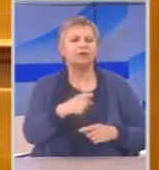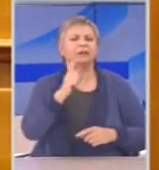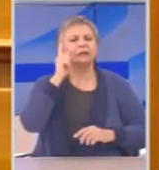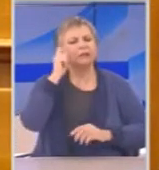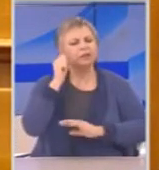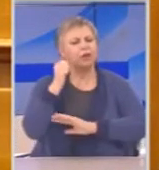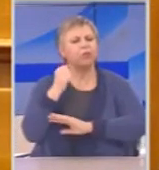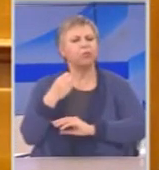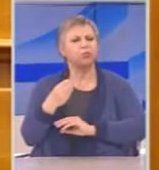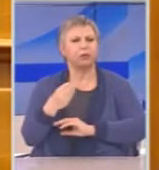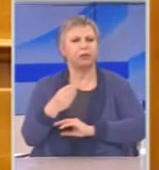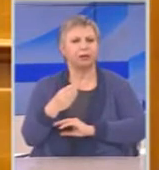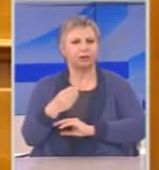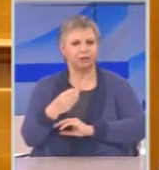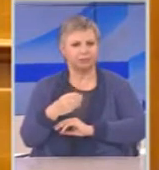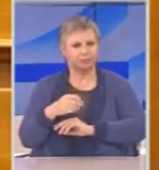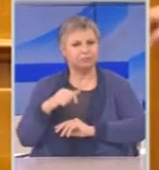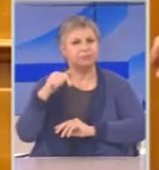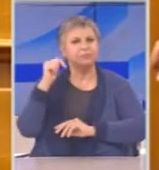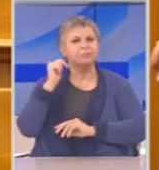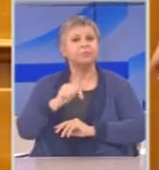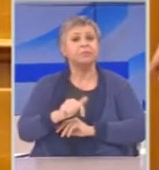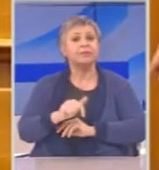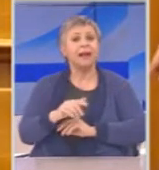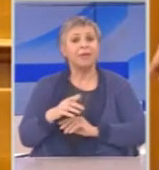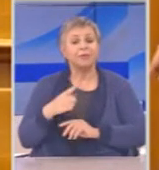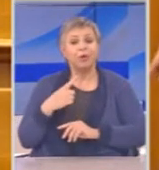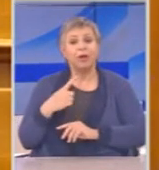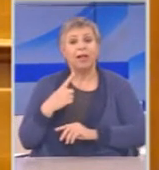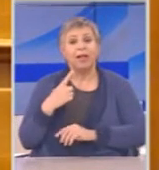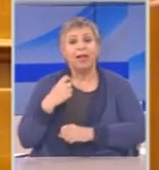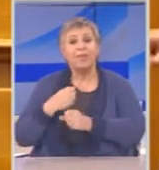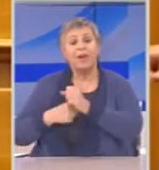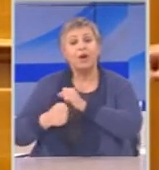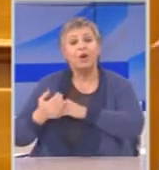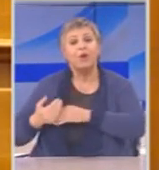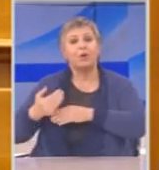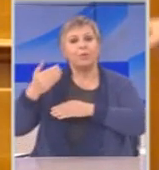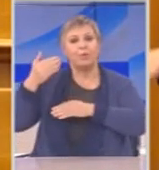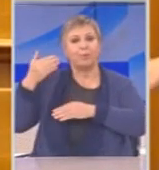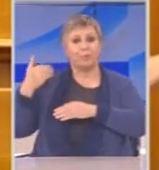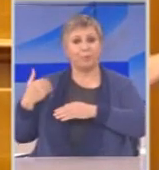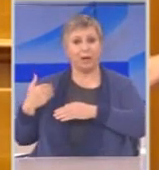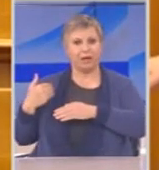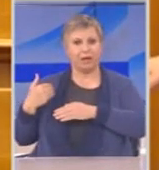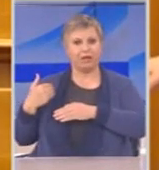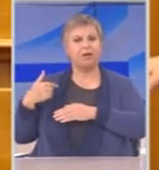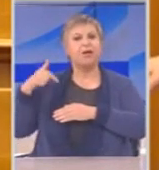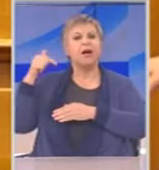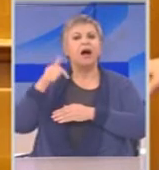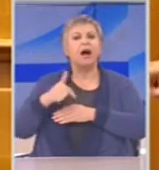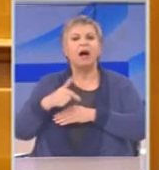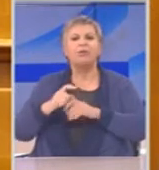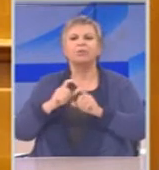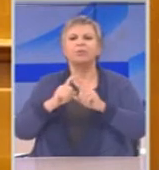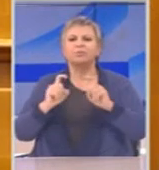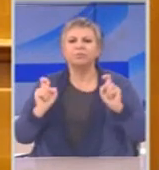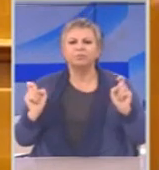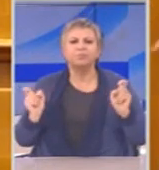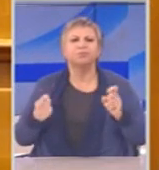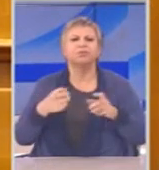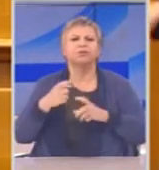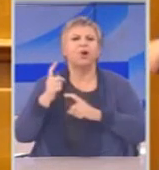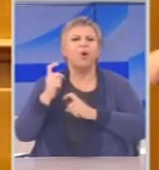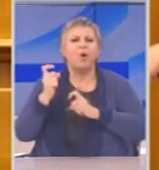ίδια ποσότητα του οπλικού συστήματος ένα χρόνο πριν είχε αγοράσει η Φιλανδία με ακριβώς το